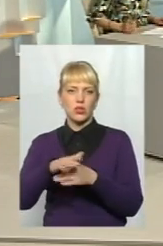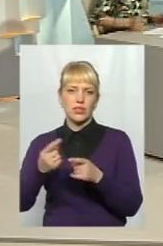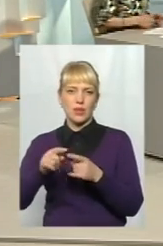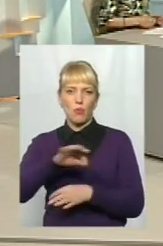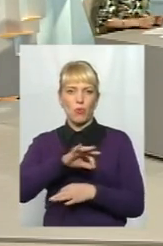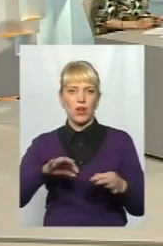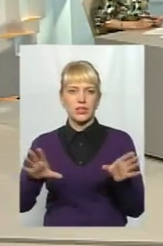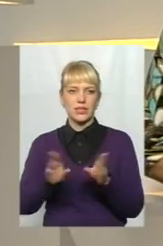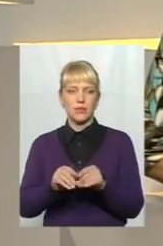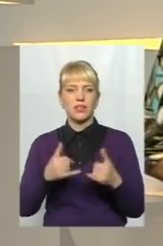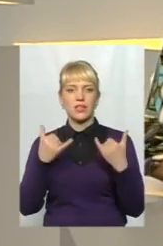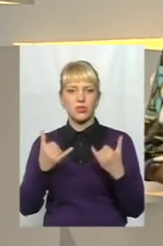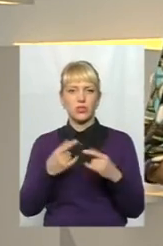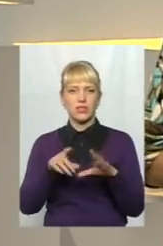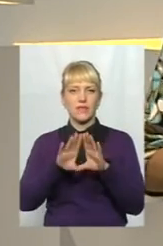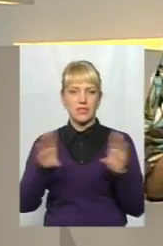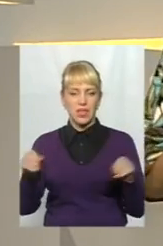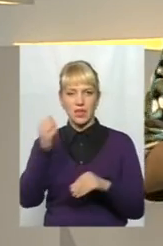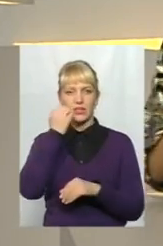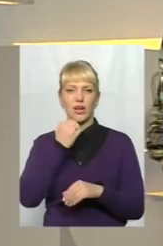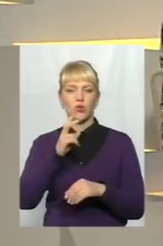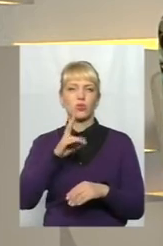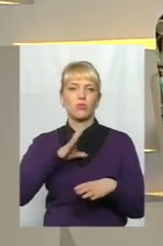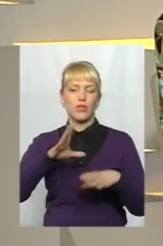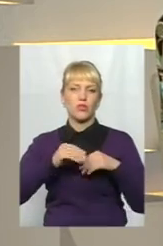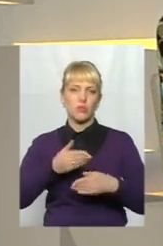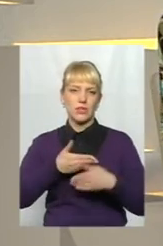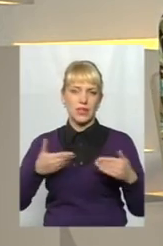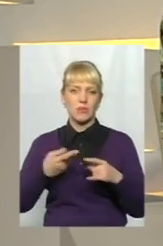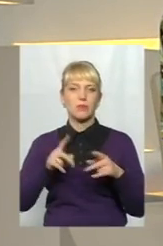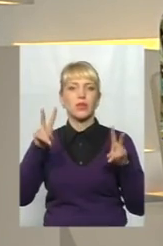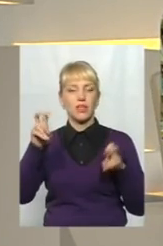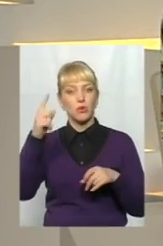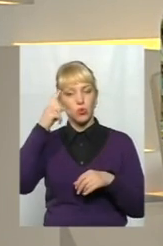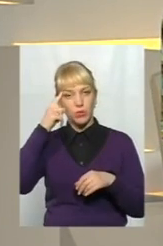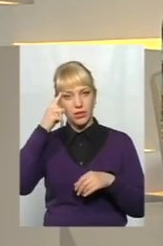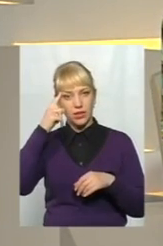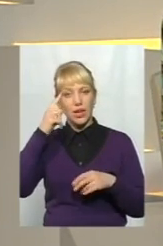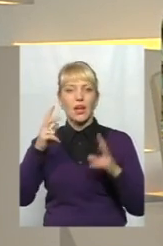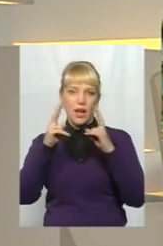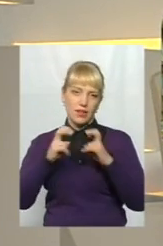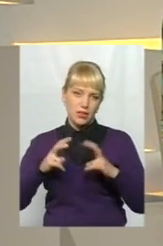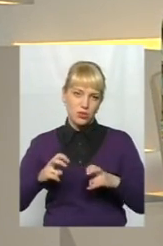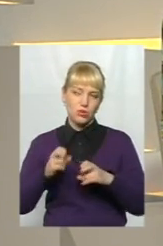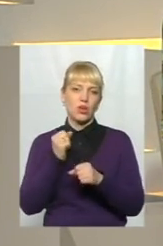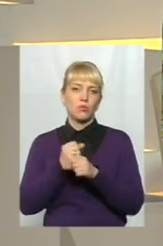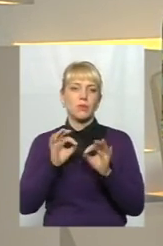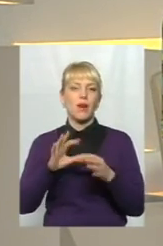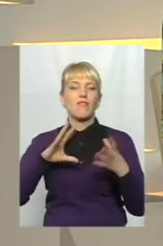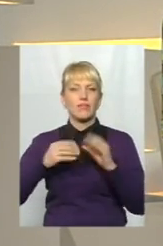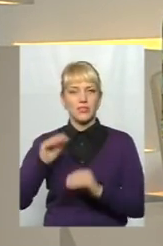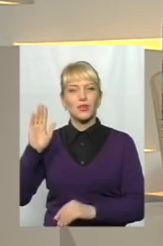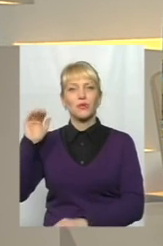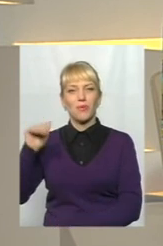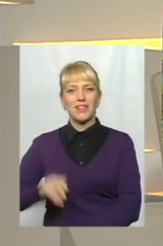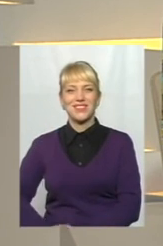спільно. Що ж, на сьогодні це все. Дякую всім, хто були з нами. Це була тема. Думайте, аналізуйте, робіть правильні висновки.